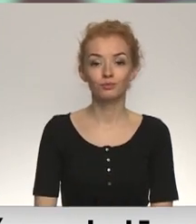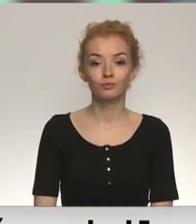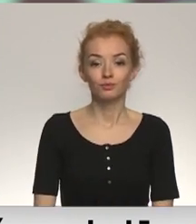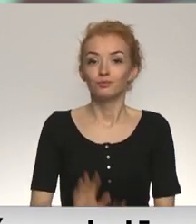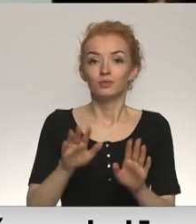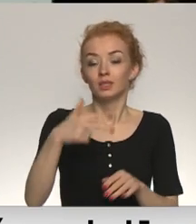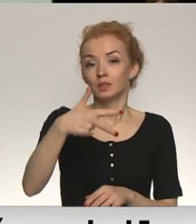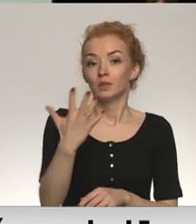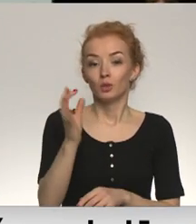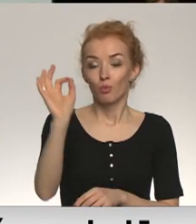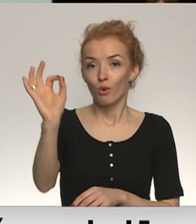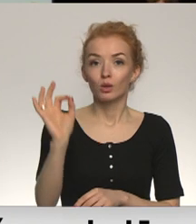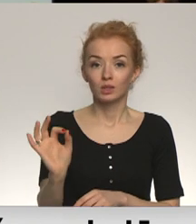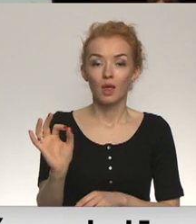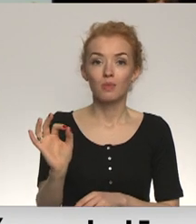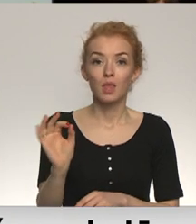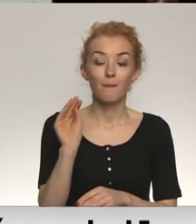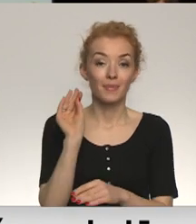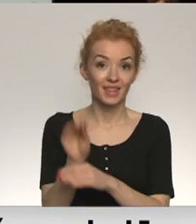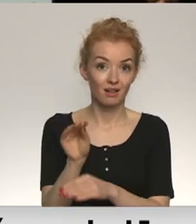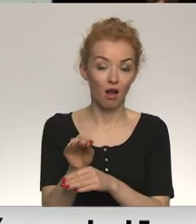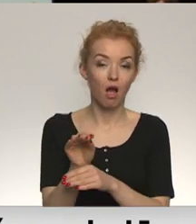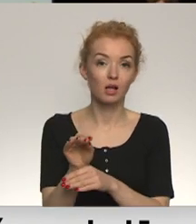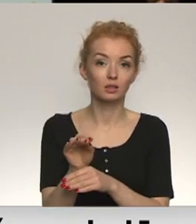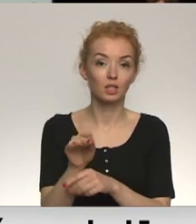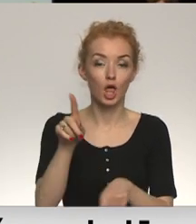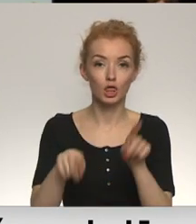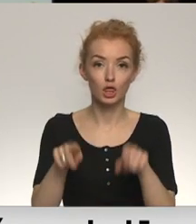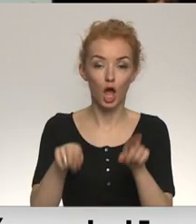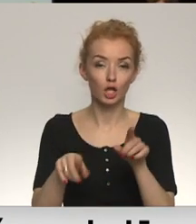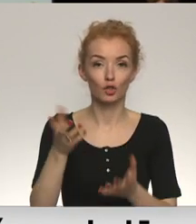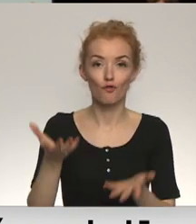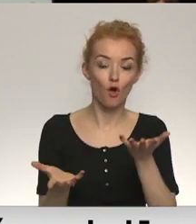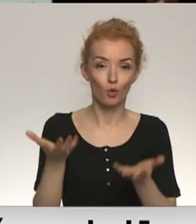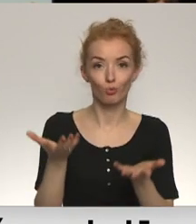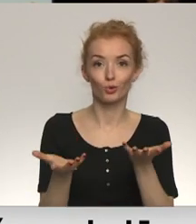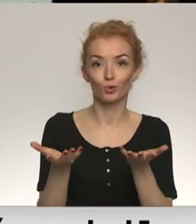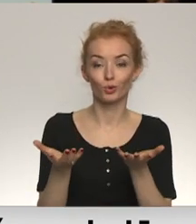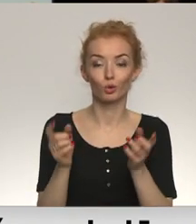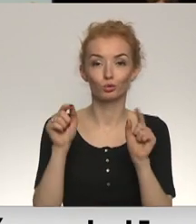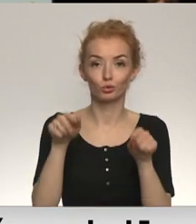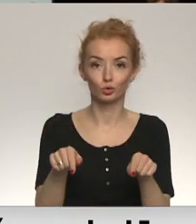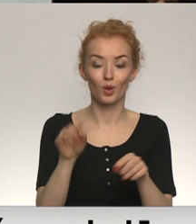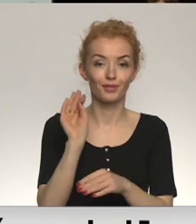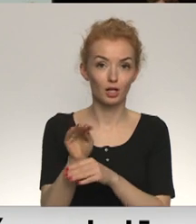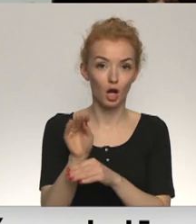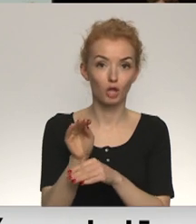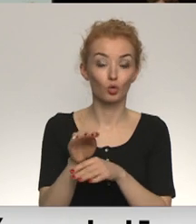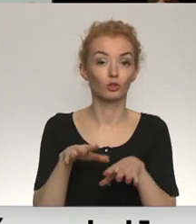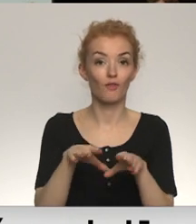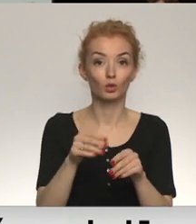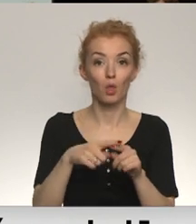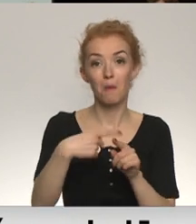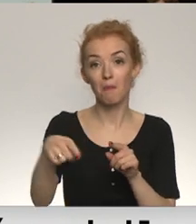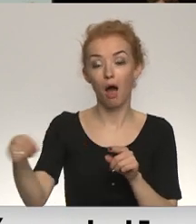Par 35% Ņirgājas, daži varbūt ir tie, kas šo Ņirgāšanos veids, un tad ir